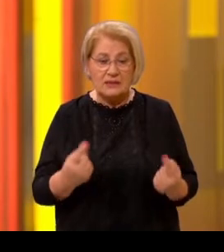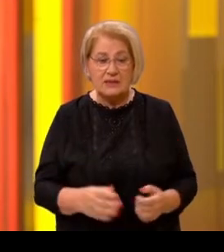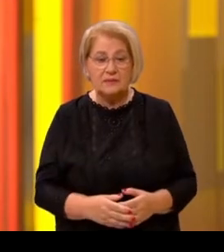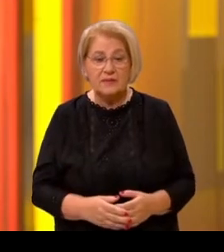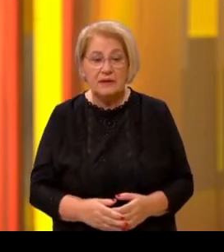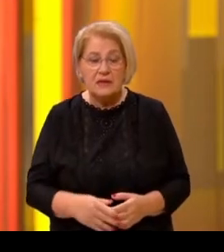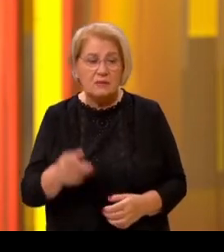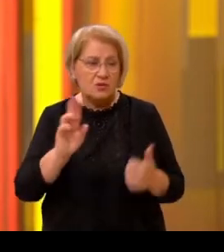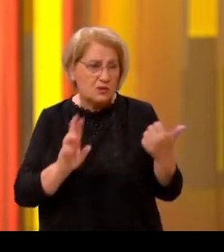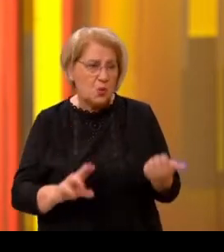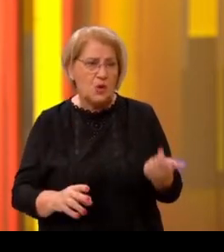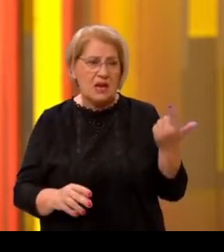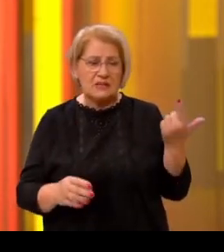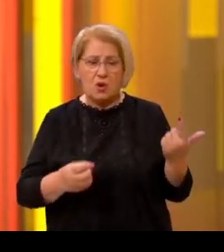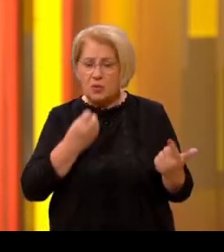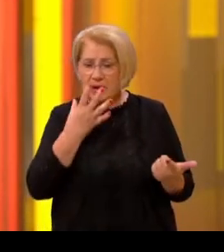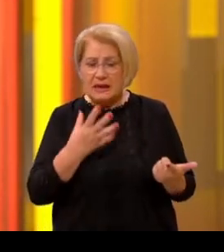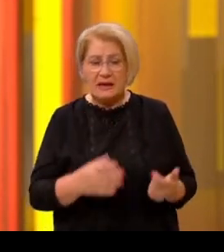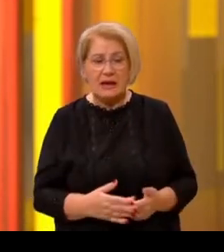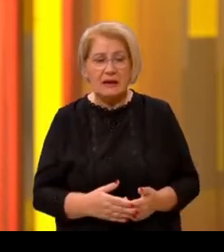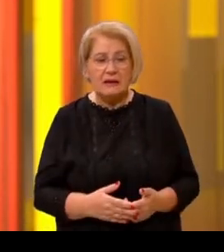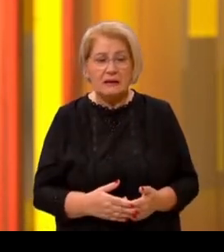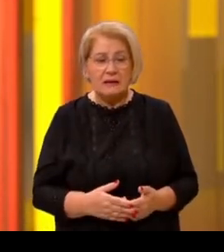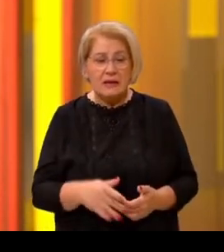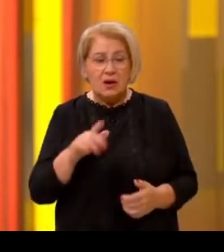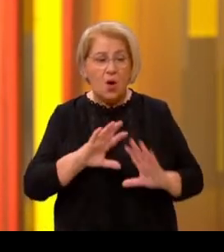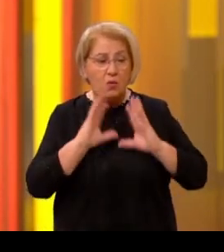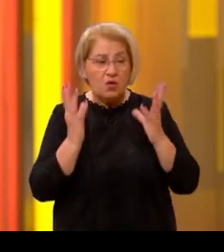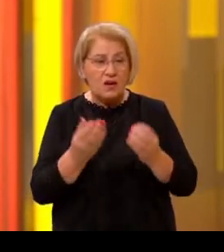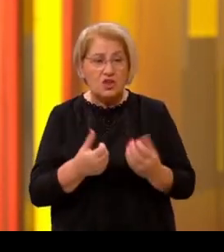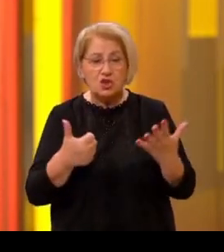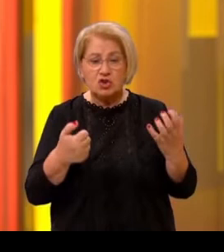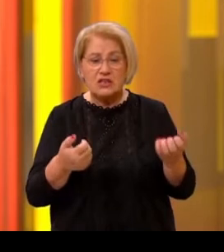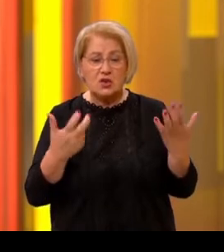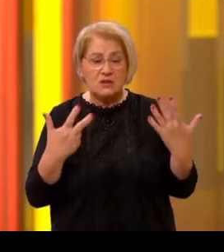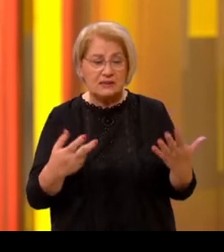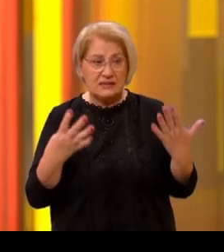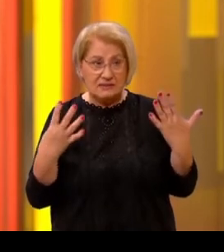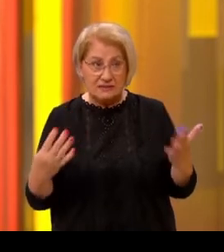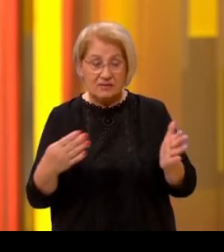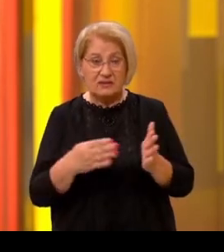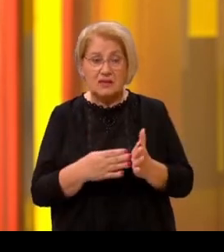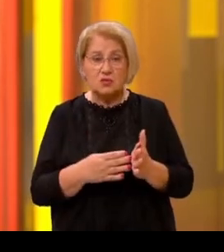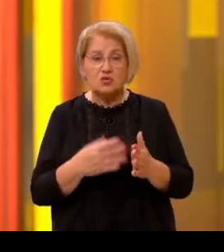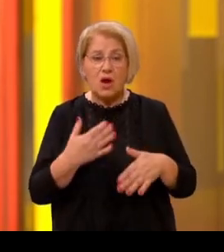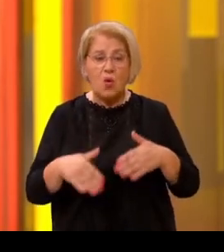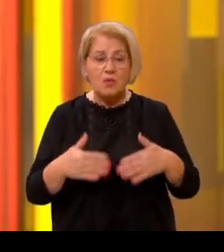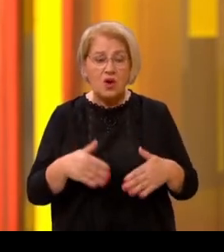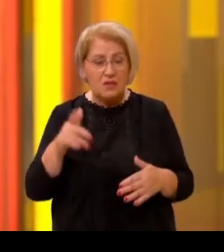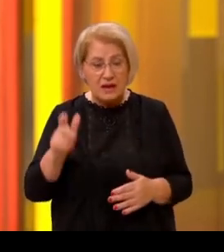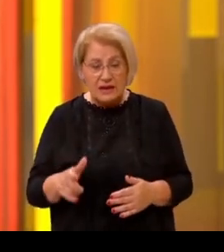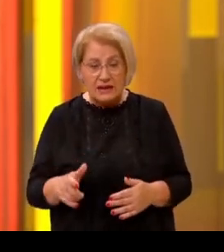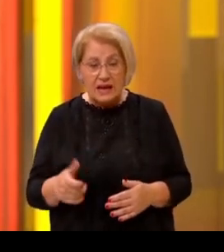onda energetski krize, a sad i inflatornih pritisaka obuhvaća više od 689 tisuća umirovljenika i